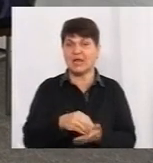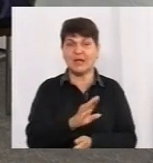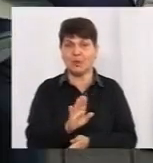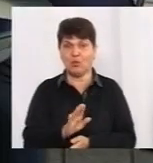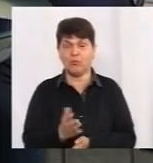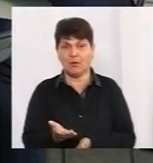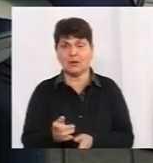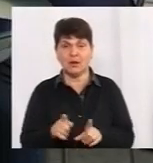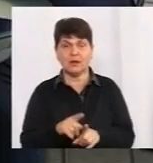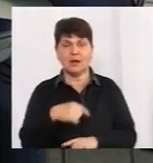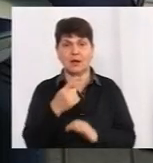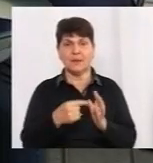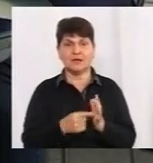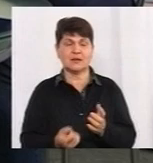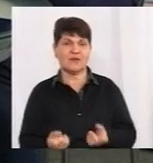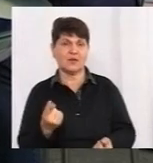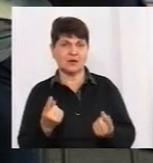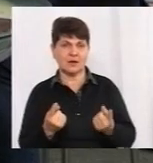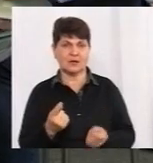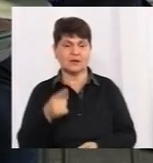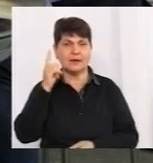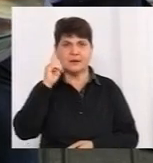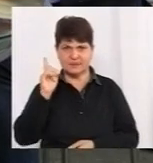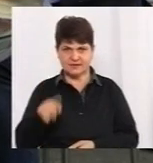Ось таке питання виникає. Тобто, ви знаєте,